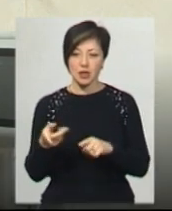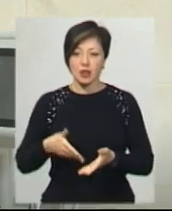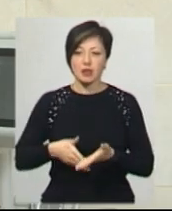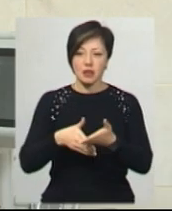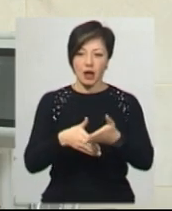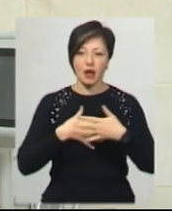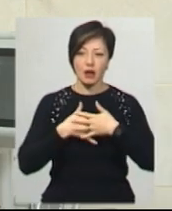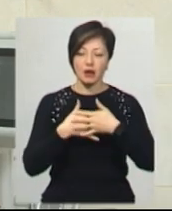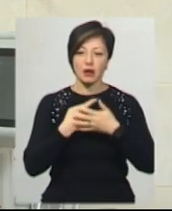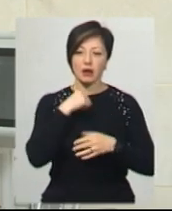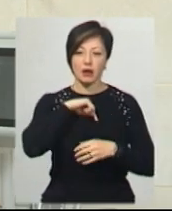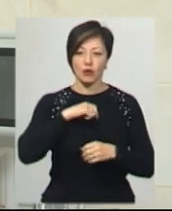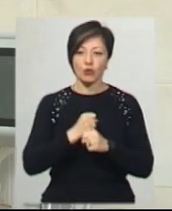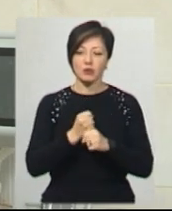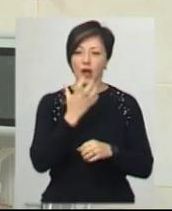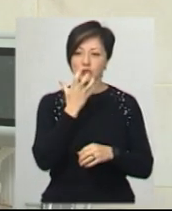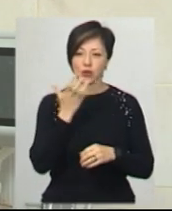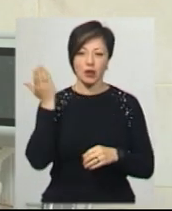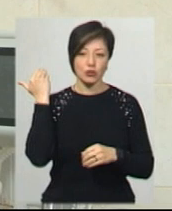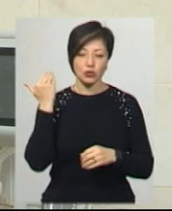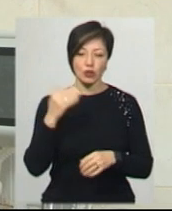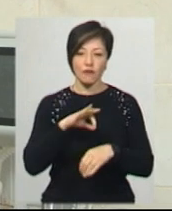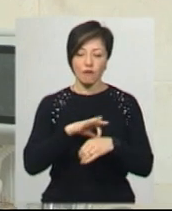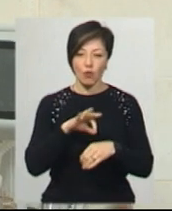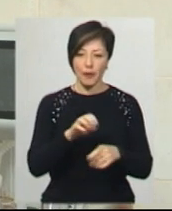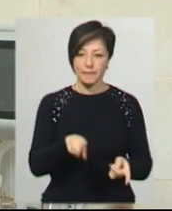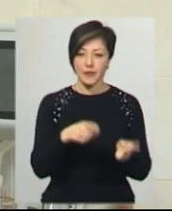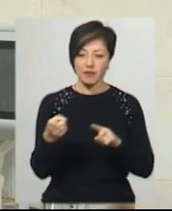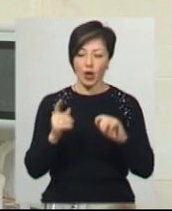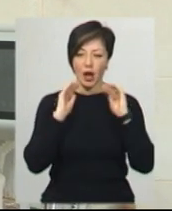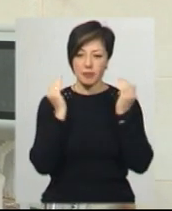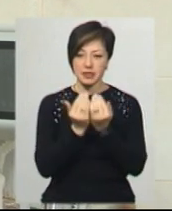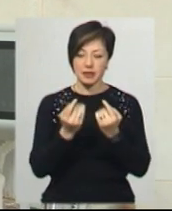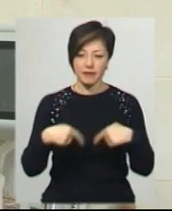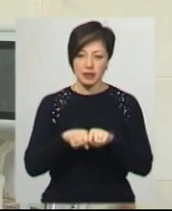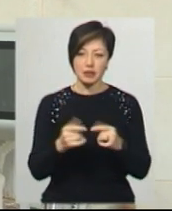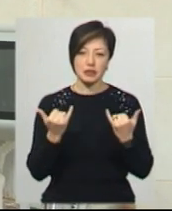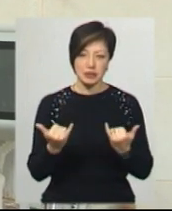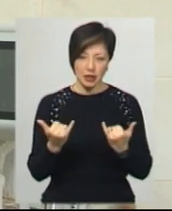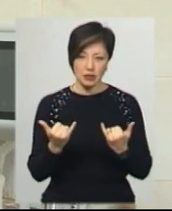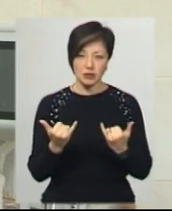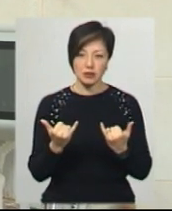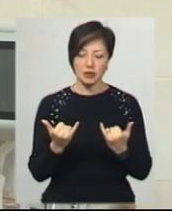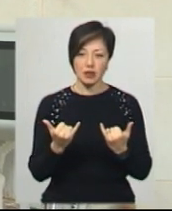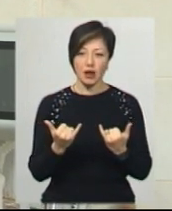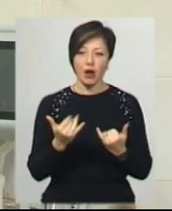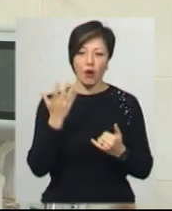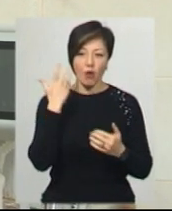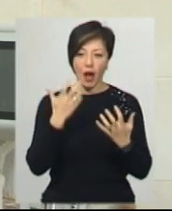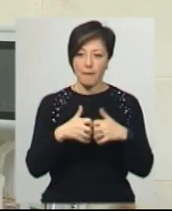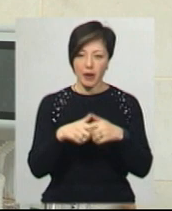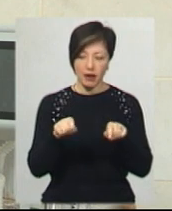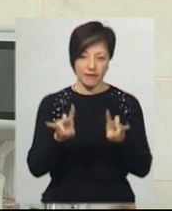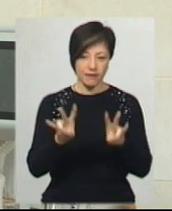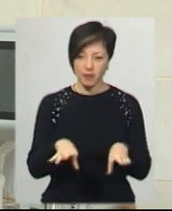іде інтубація трахеї, це робить анестезіологи. Раніше ми хворі звідси переводили реанімаційне відділення, зараз апарати переводити не